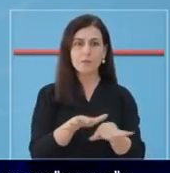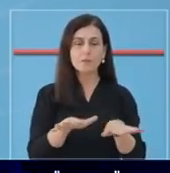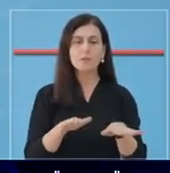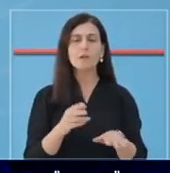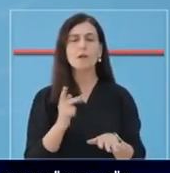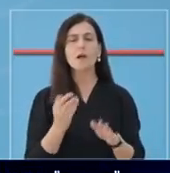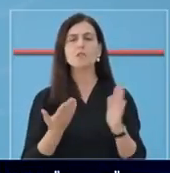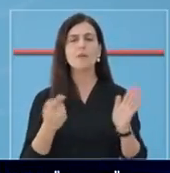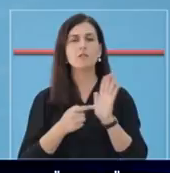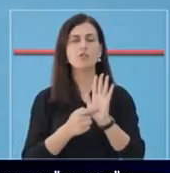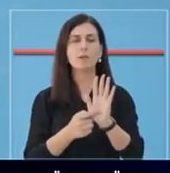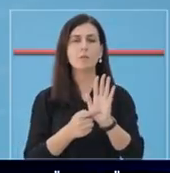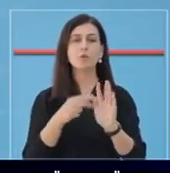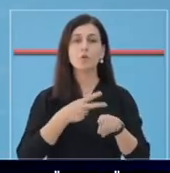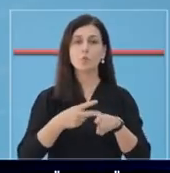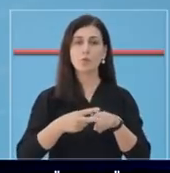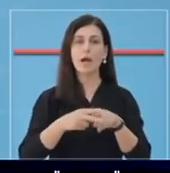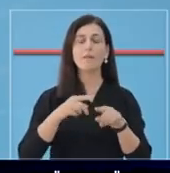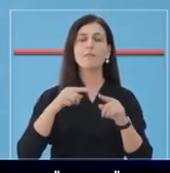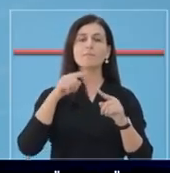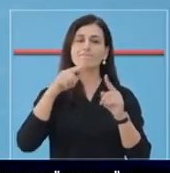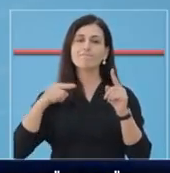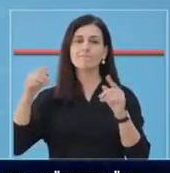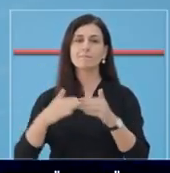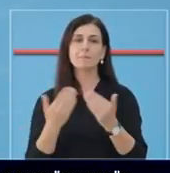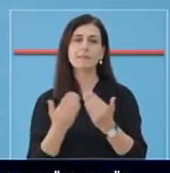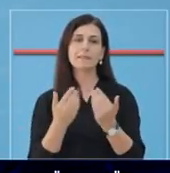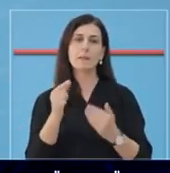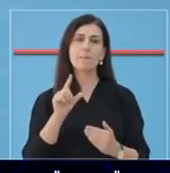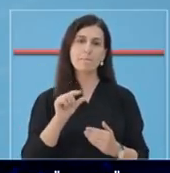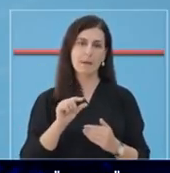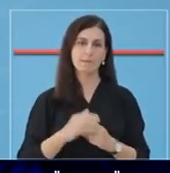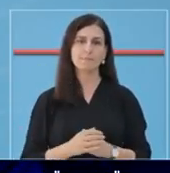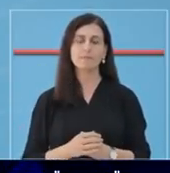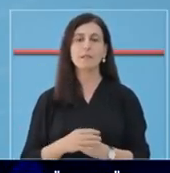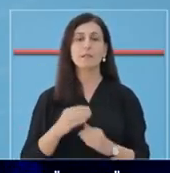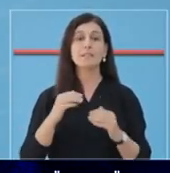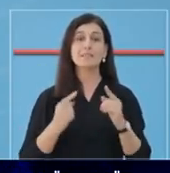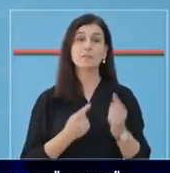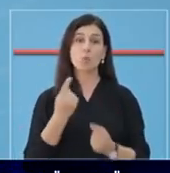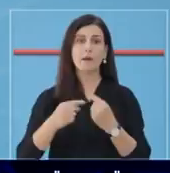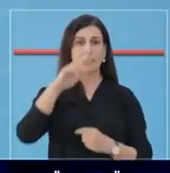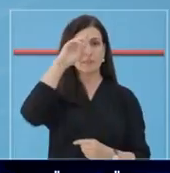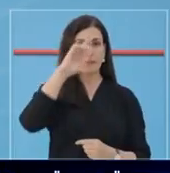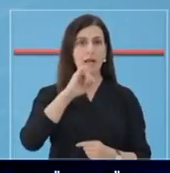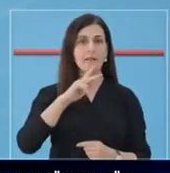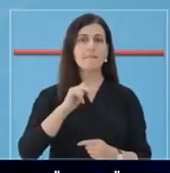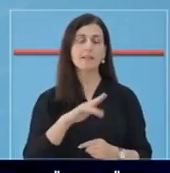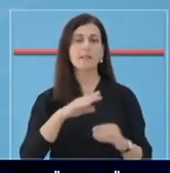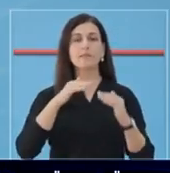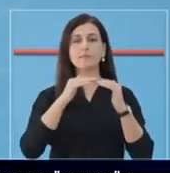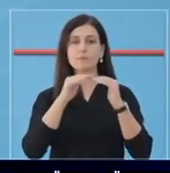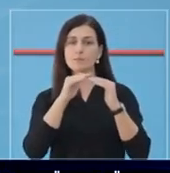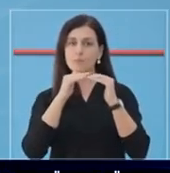rasteve ka të reguar luhat e ditore për kundrejt dy javve të fundit. Situata e në spitalin infektiv paracitet e qëndrushme.